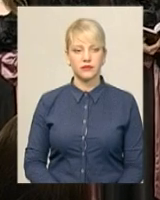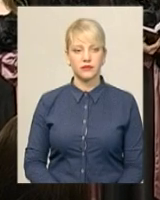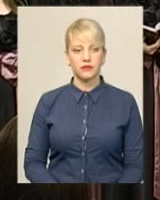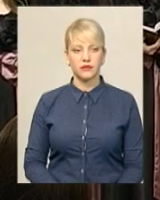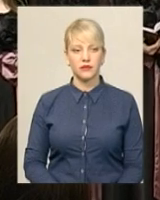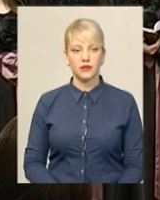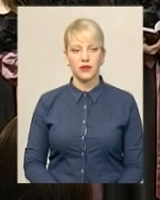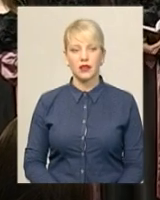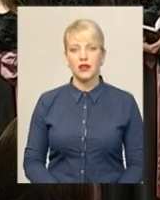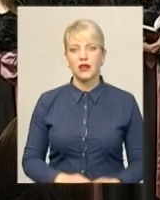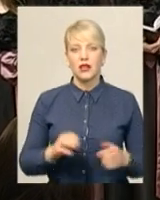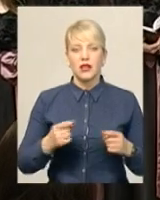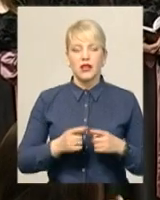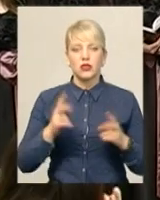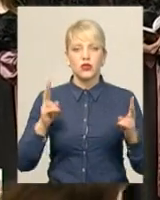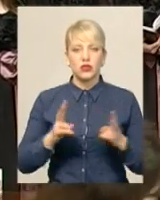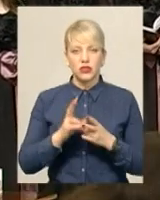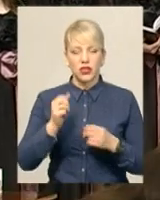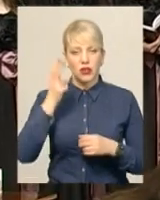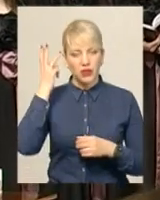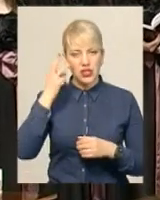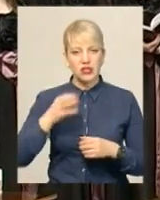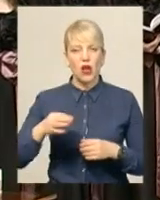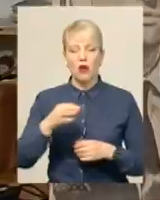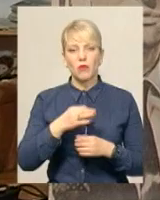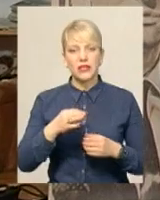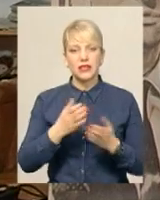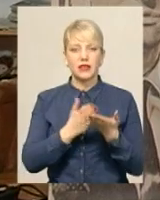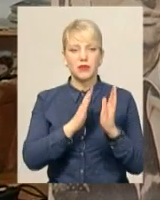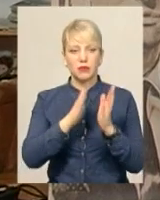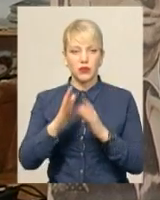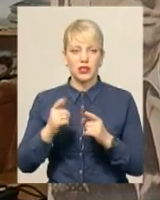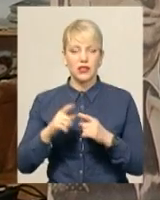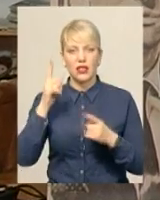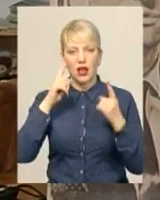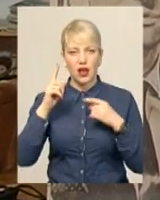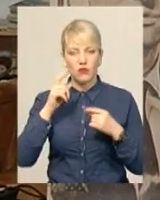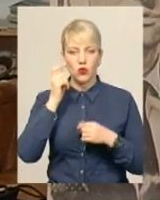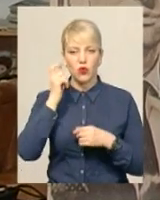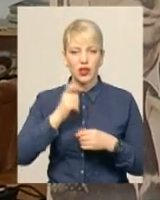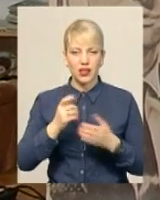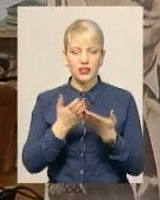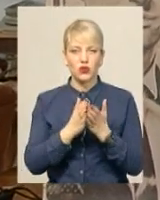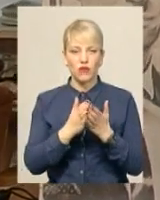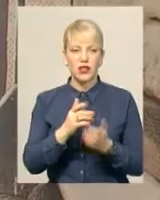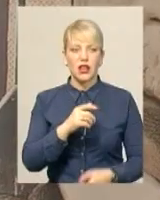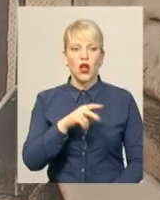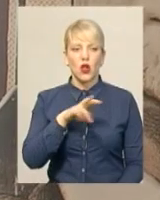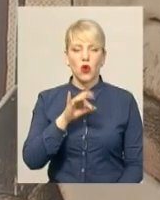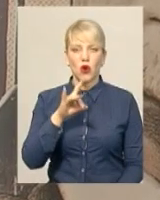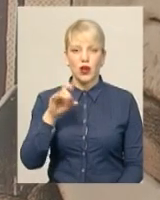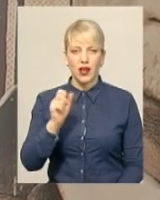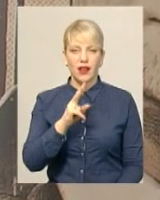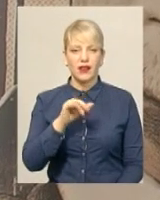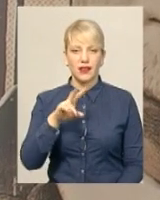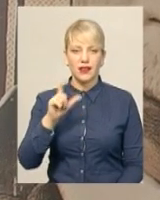Саундтреком із Бондіани зустріли у Хмельницькій центральній книгозбірні авторку українського історичного вестерну Лору Підгірну. Адже герой